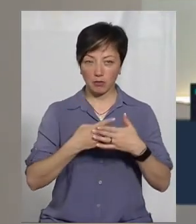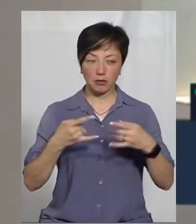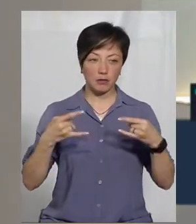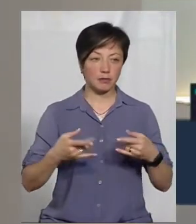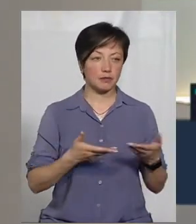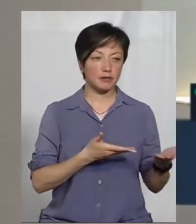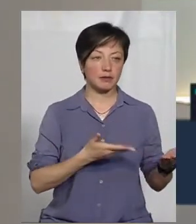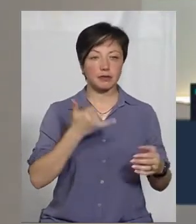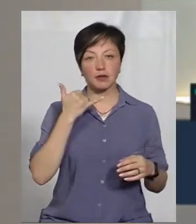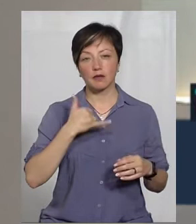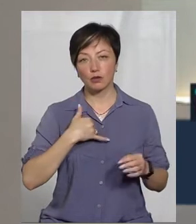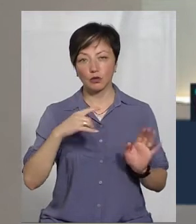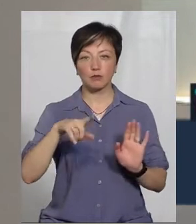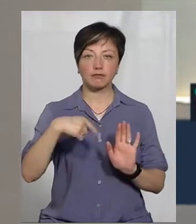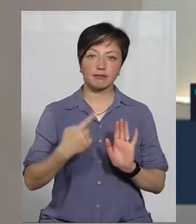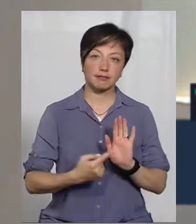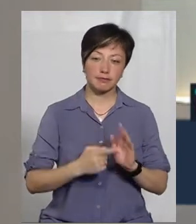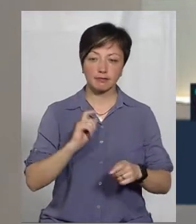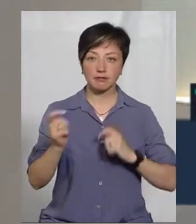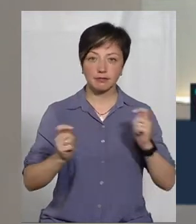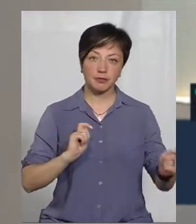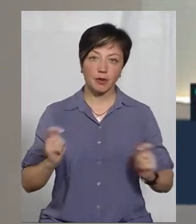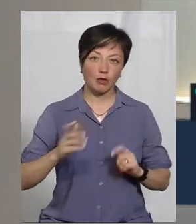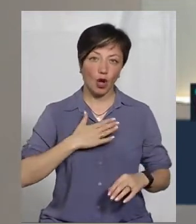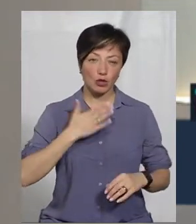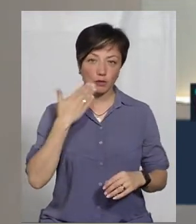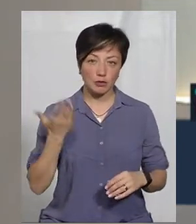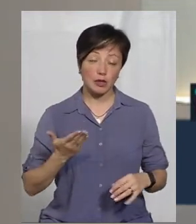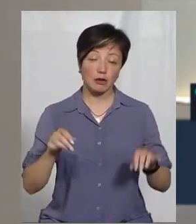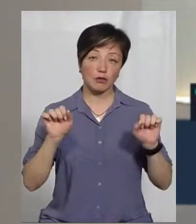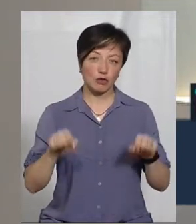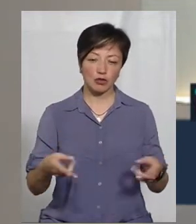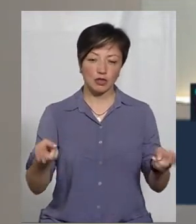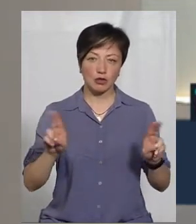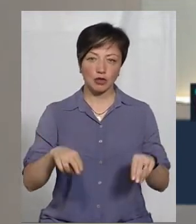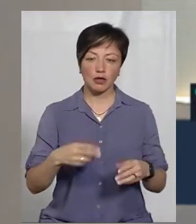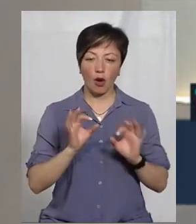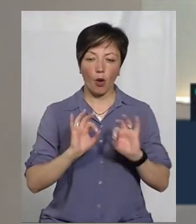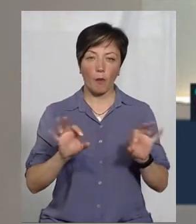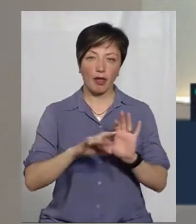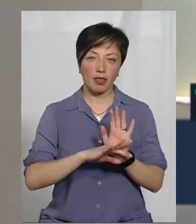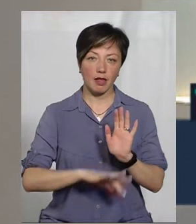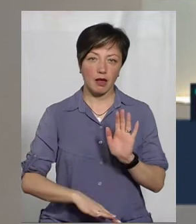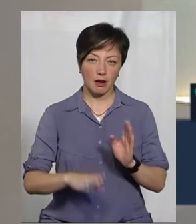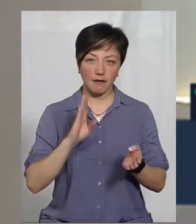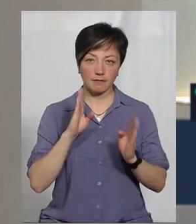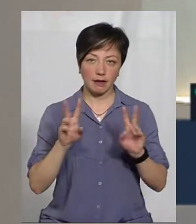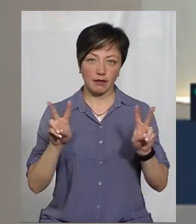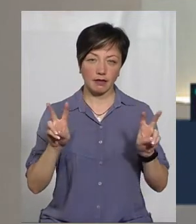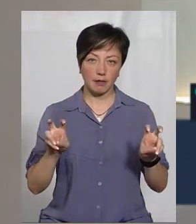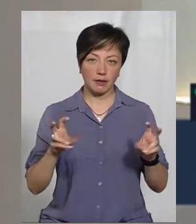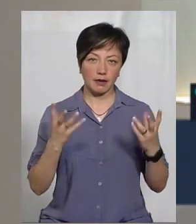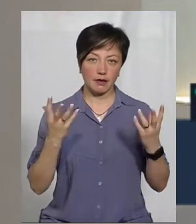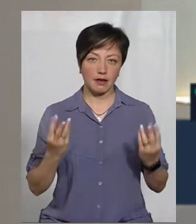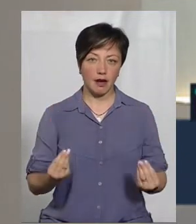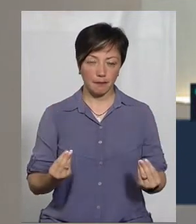телефонувати, ставити запитання нашим спікерам, а також можете залишати коментарі під трансляцією теми дня